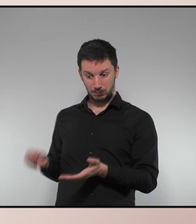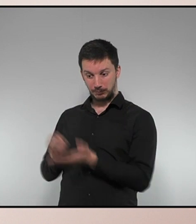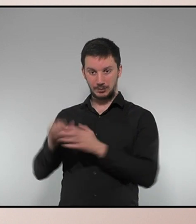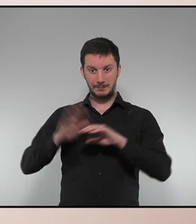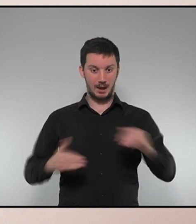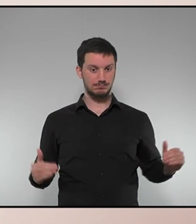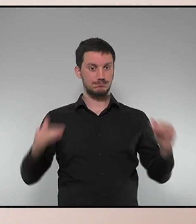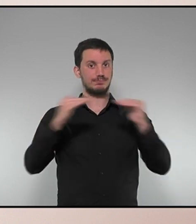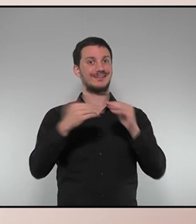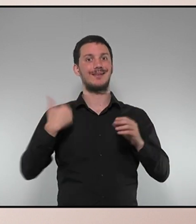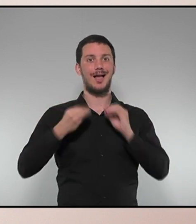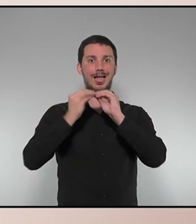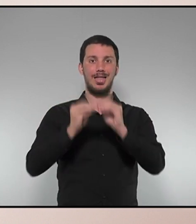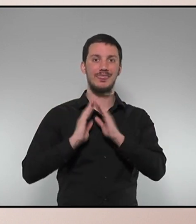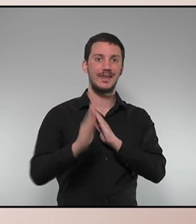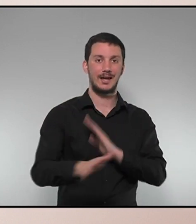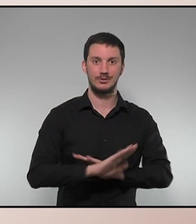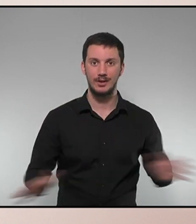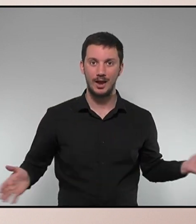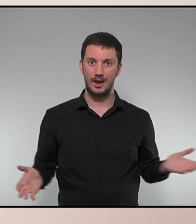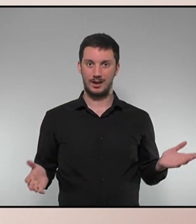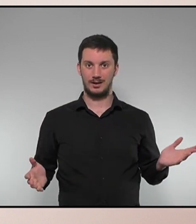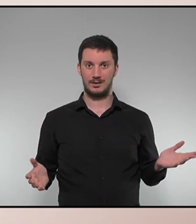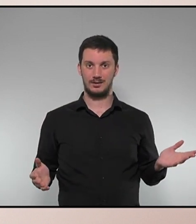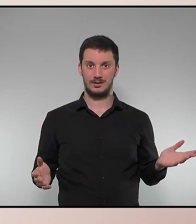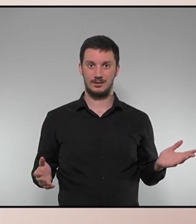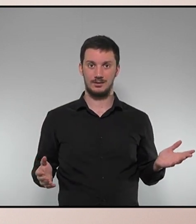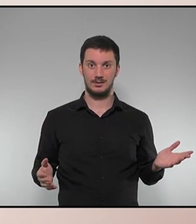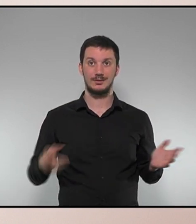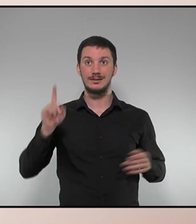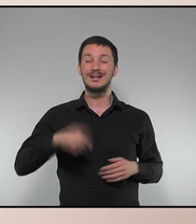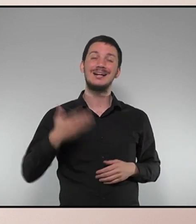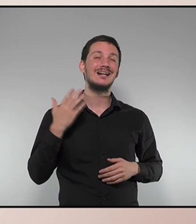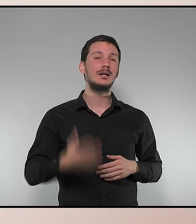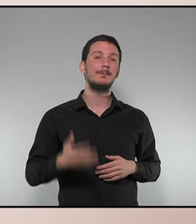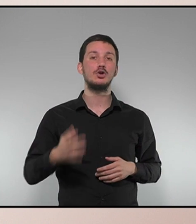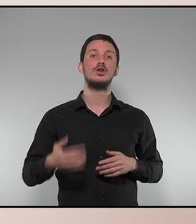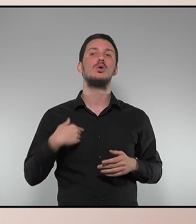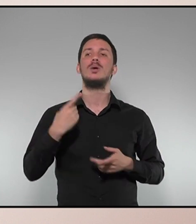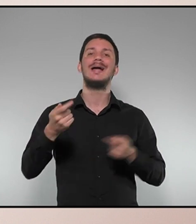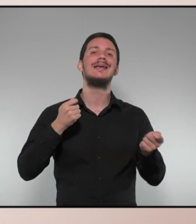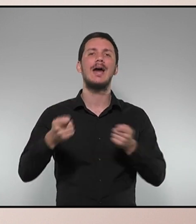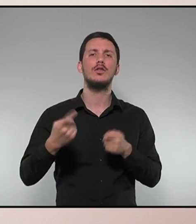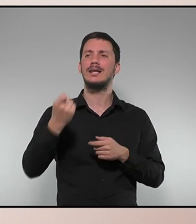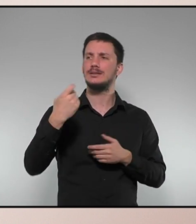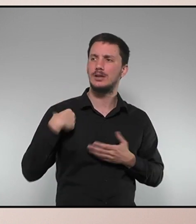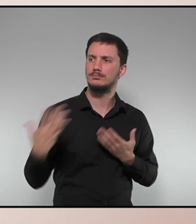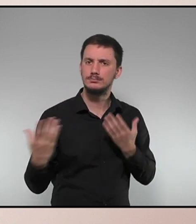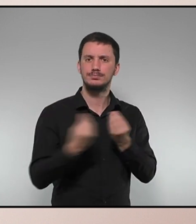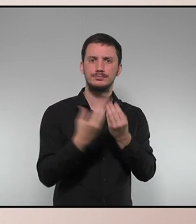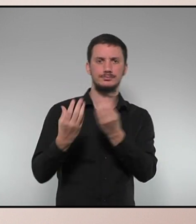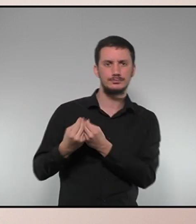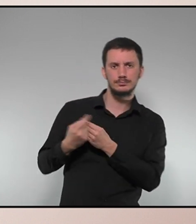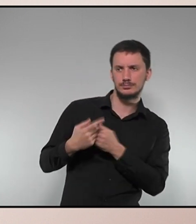treballant per superar totes les dificultats. És evident que una negociació implica cessió, implica adhesions, però n'hi ha una part ni l'altra